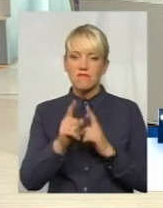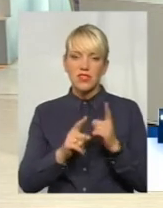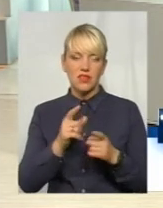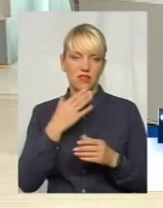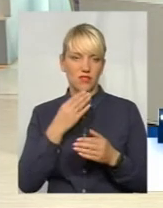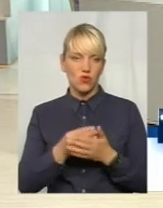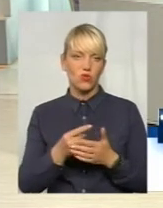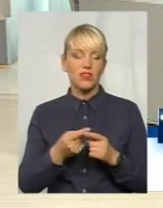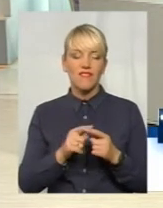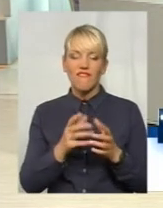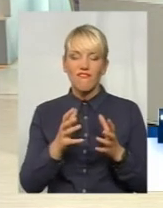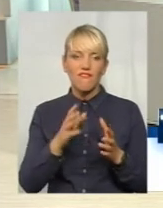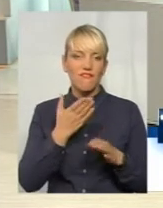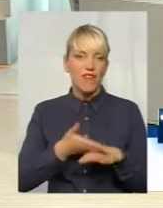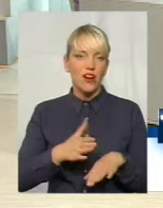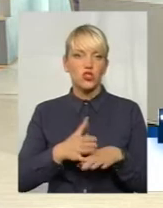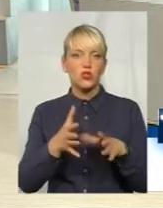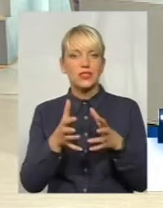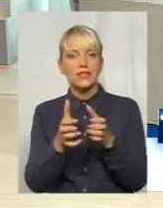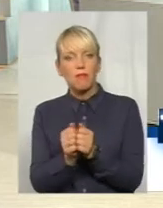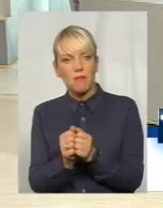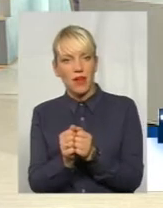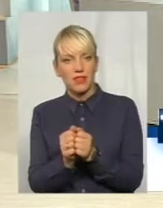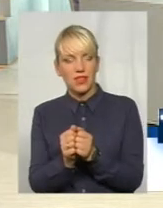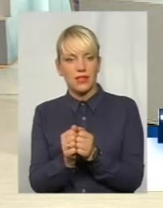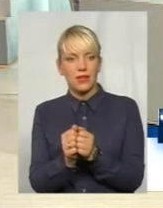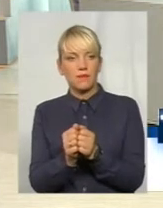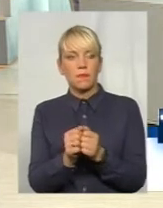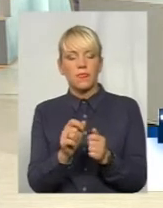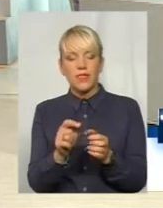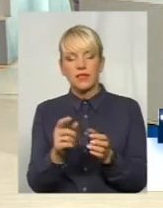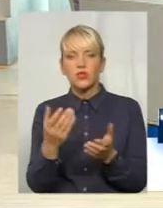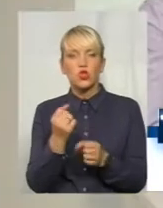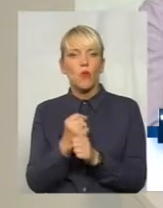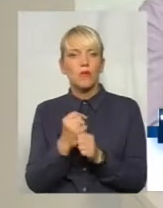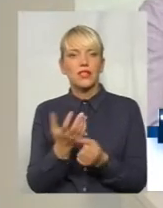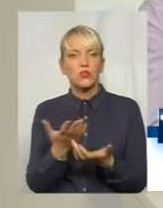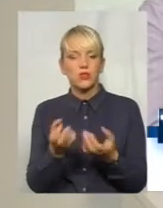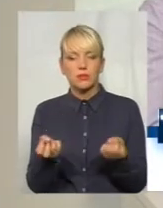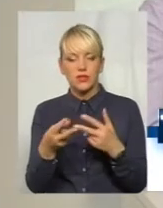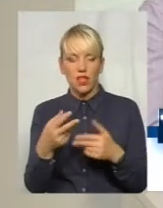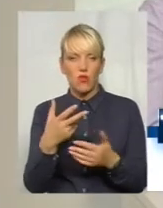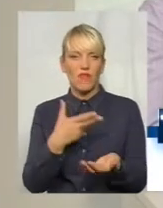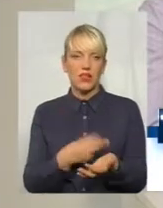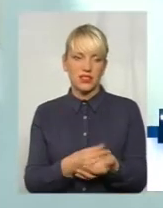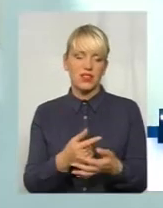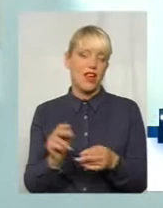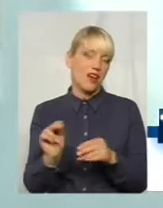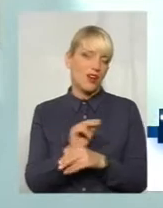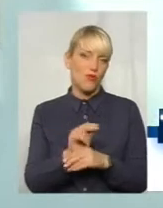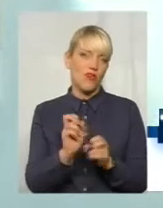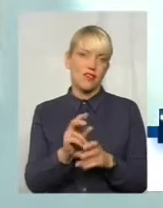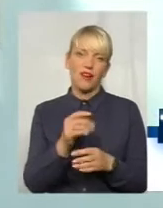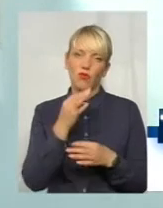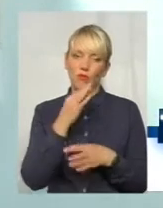Тому дуже важко піймати на продовжений час, зробити якусь вакцину і вакцинувати. Лікування, як любої вірусної